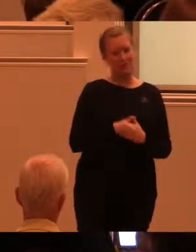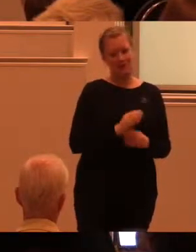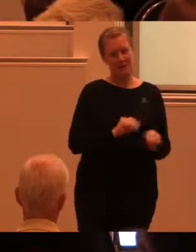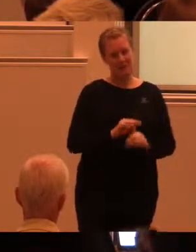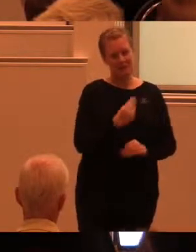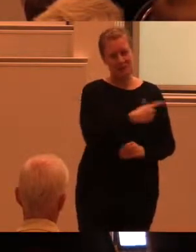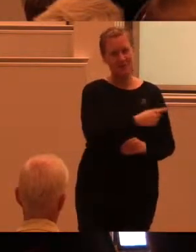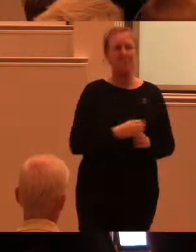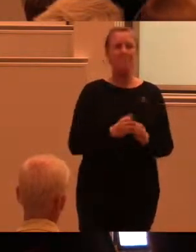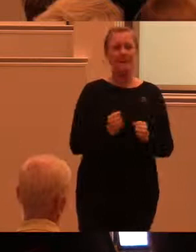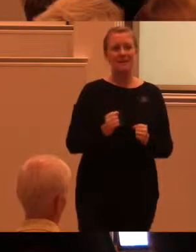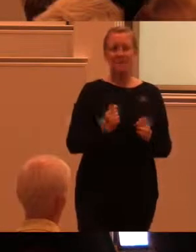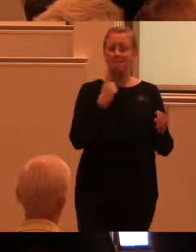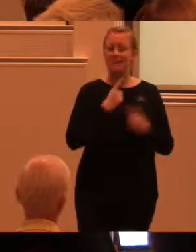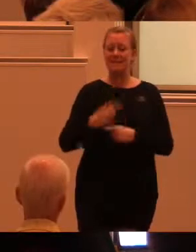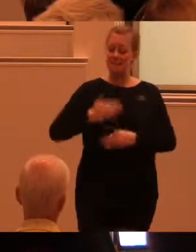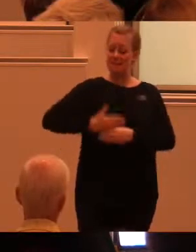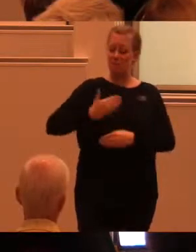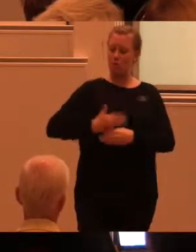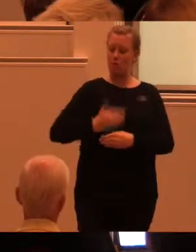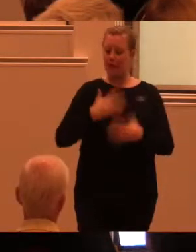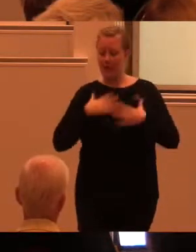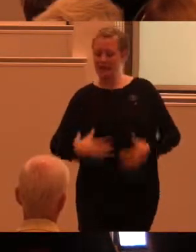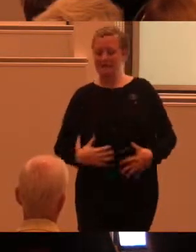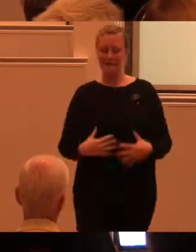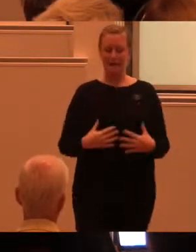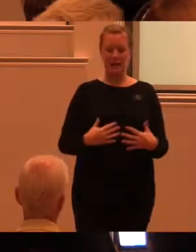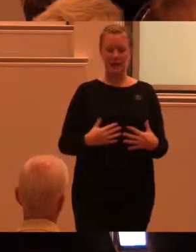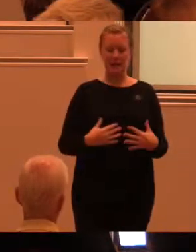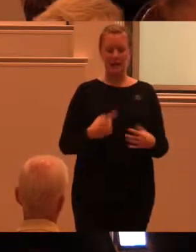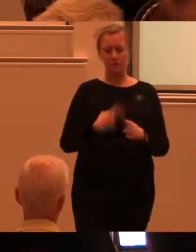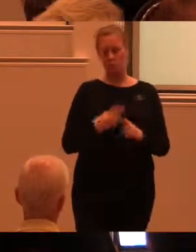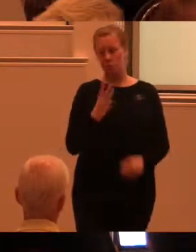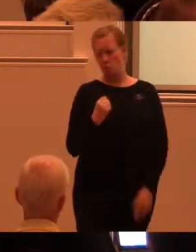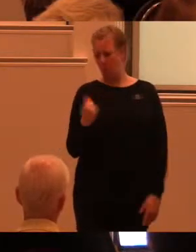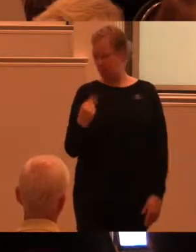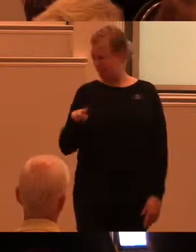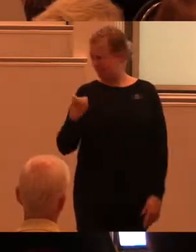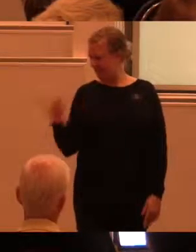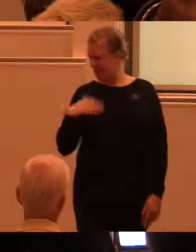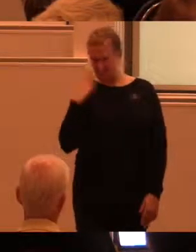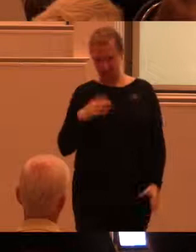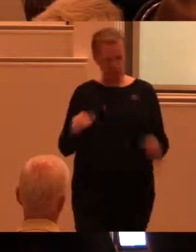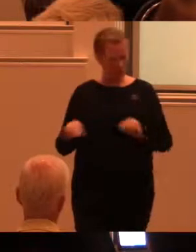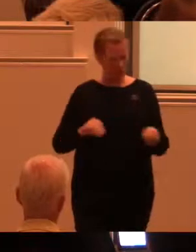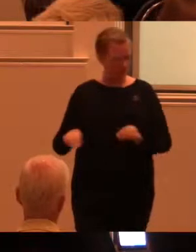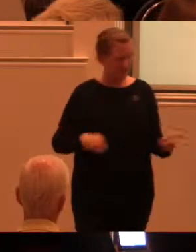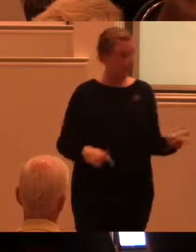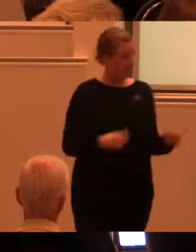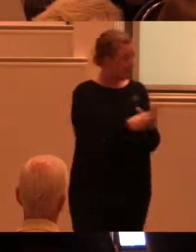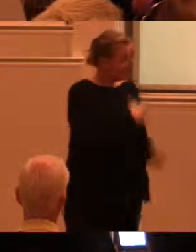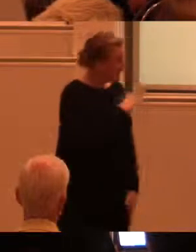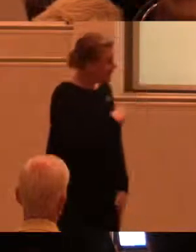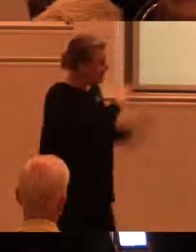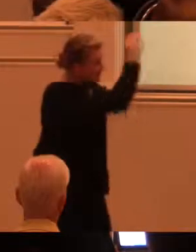mänskligt performance, hälsa och väl jag har även wellness går inte att översätta rakt av. Nej det är därför vi har satt den på